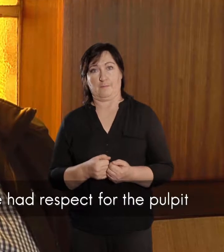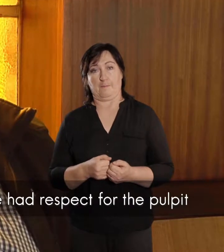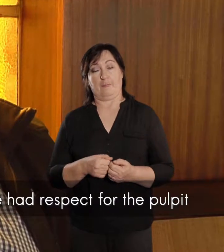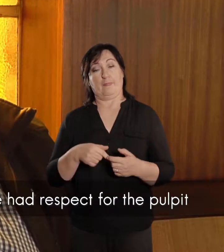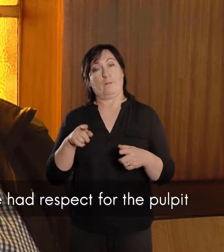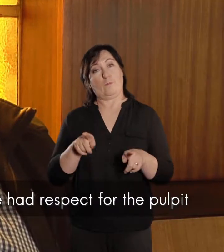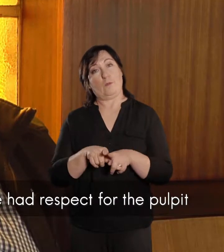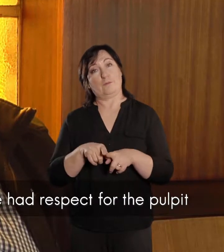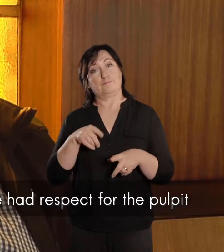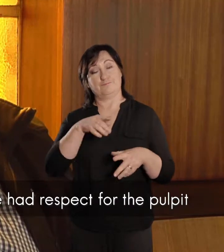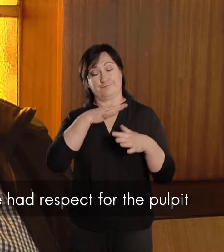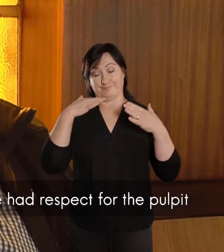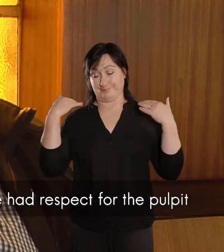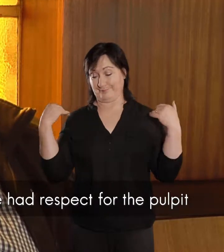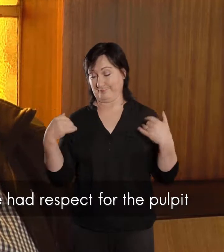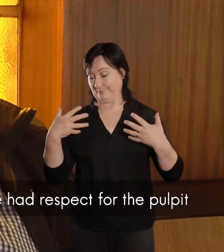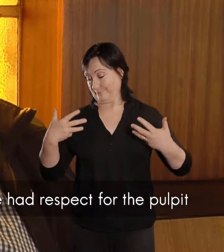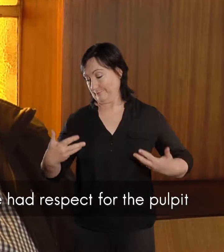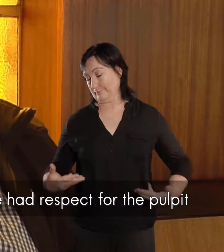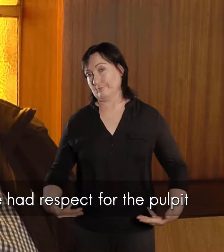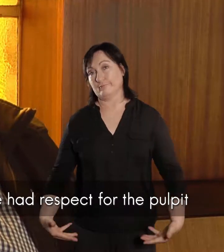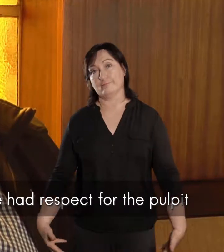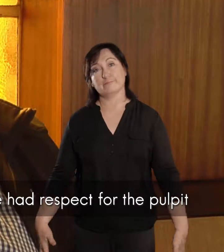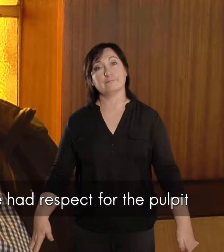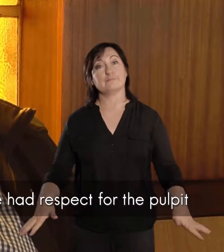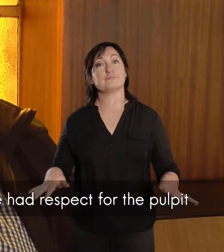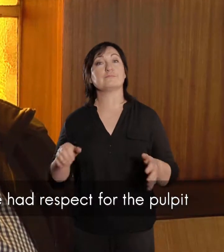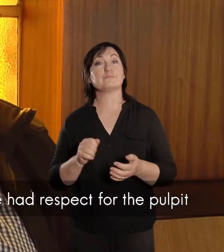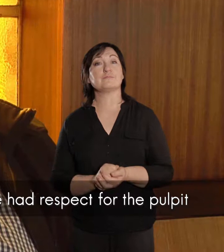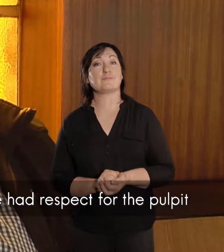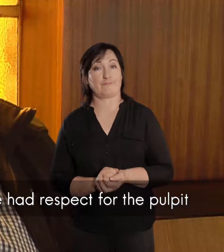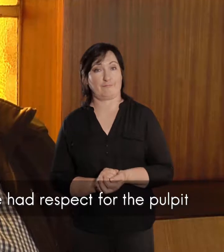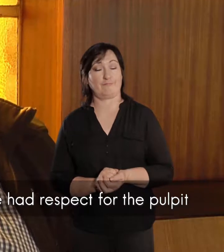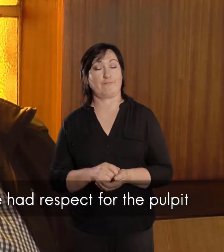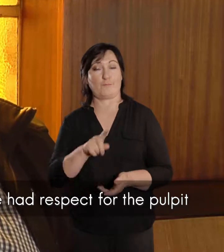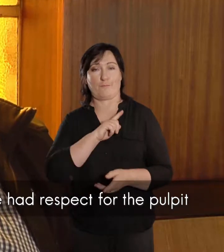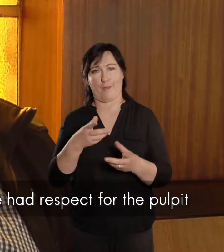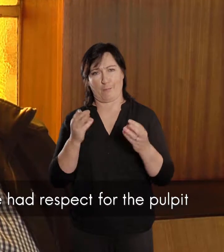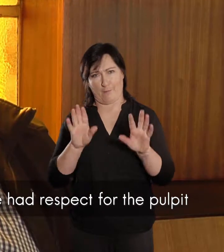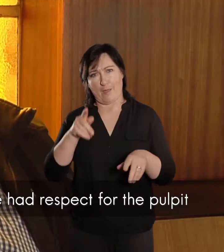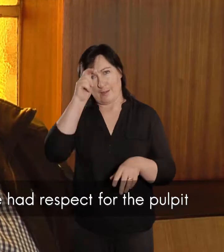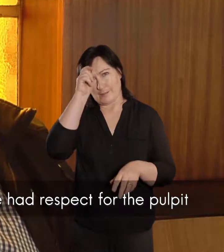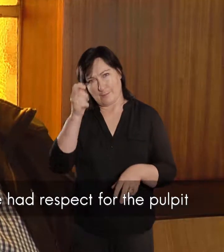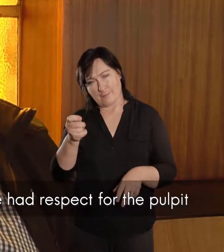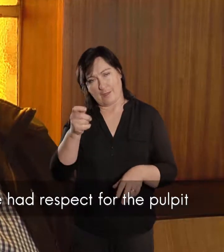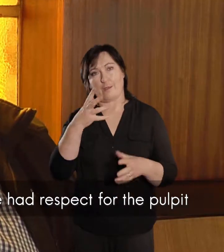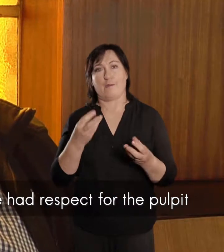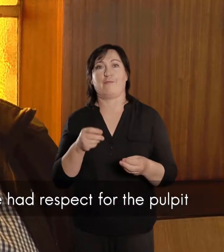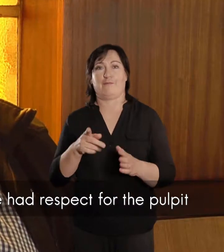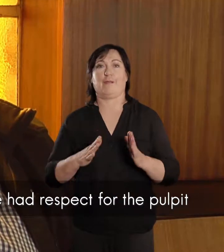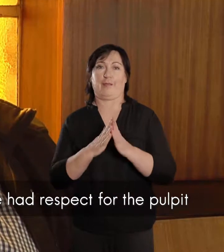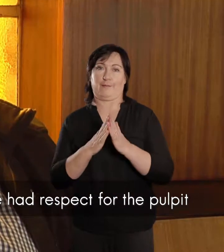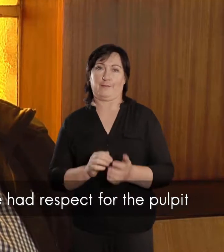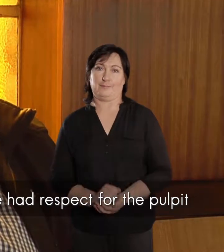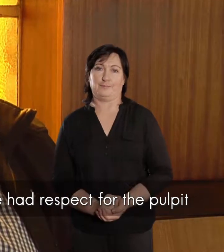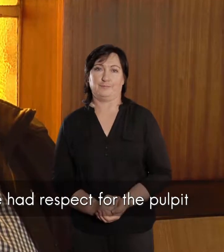Hy het sy soed aangetrek en sy toegeboor gesit. Want hy het baie respect